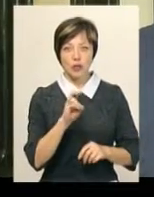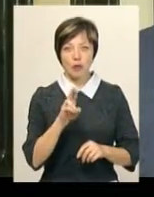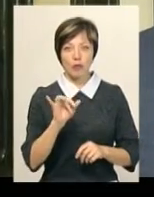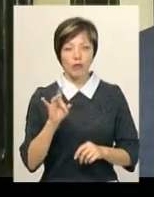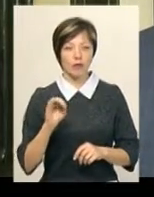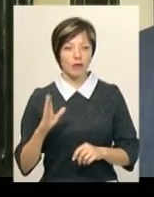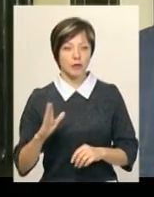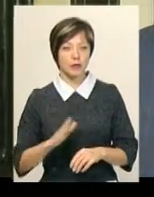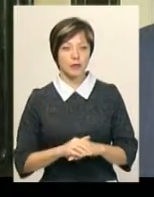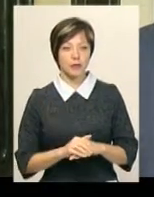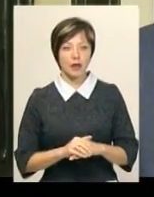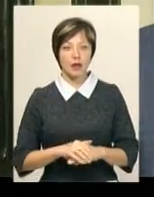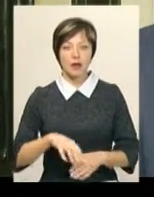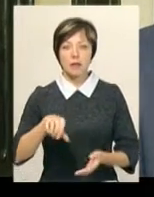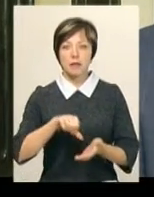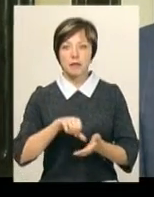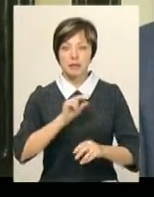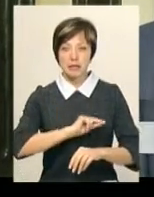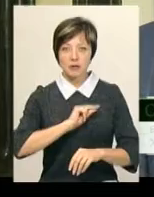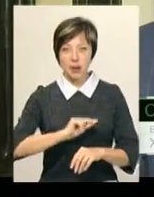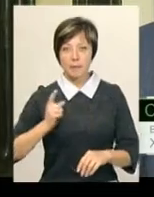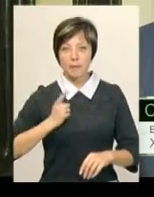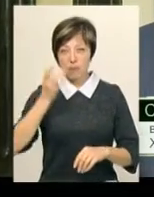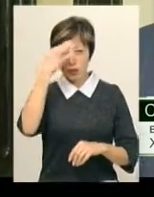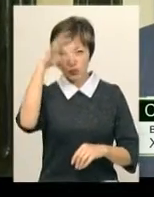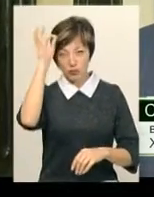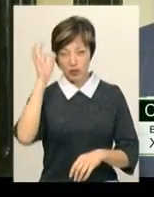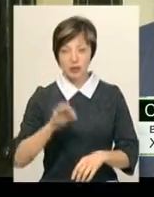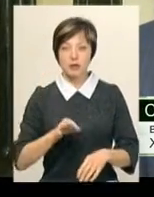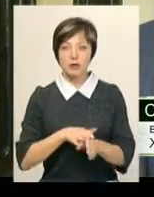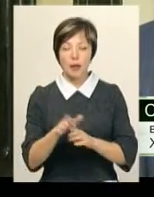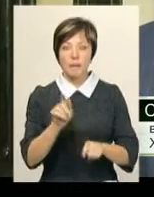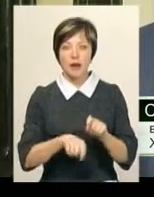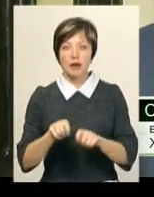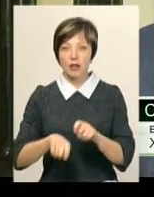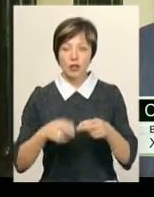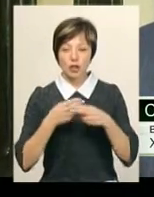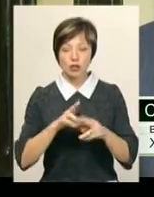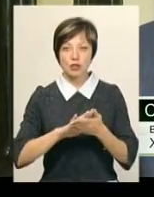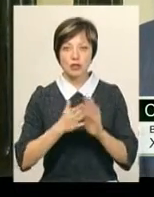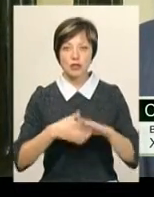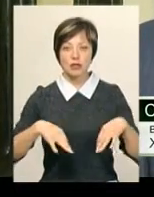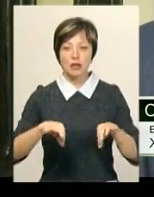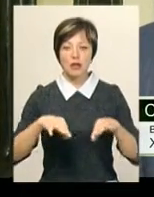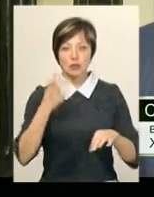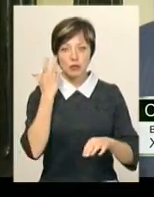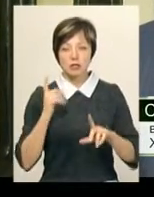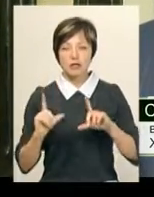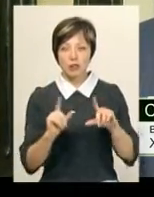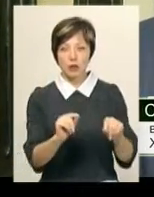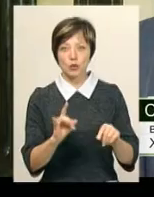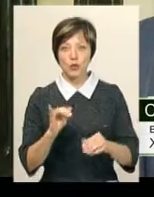Працівниками Національної поліції патрульної здійснювалася перевірка технічного стану транспортних засобів під час виходу їх на лінію.